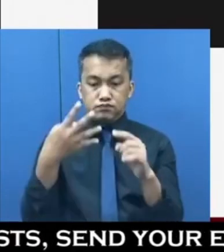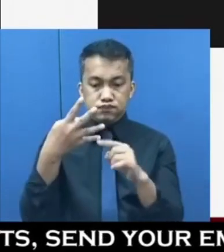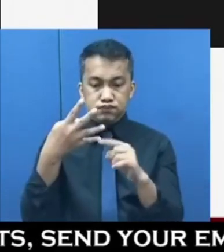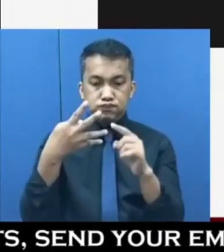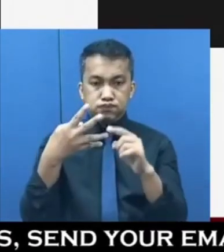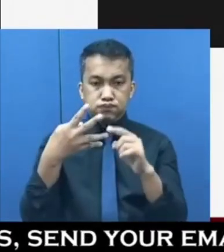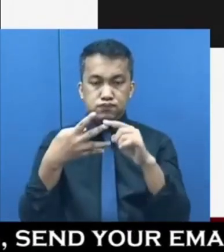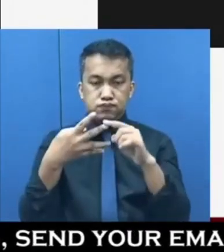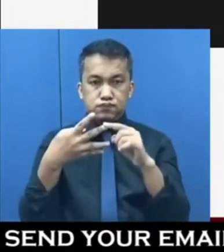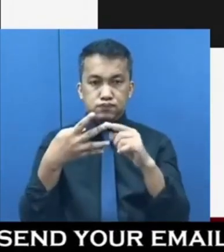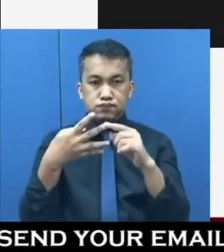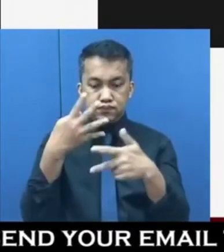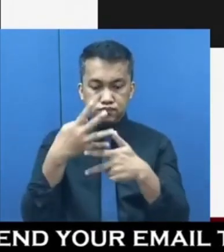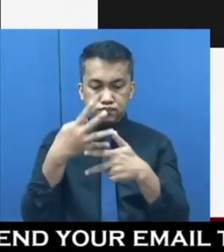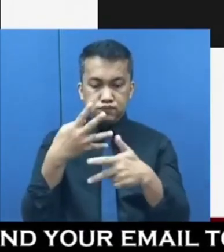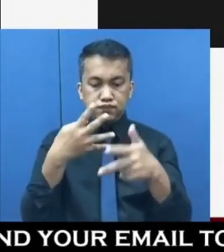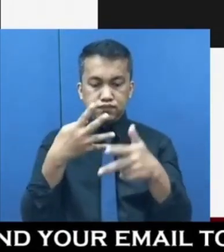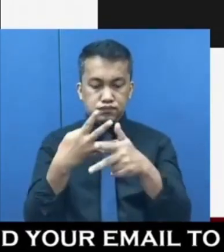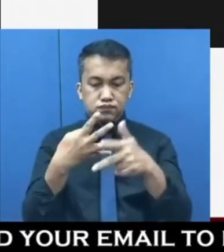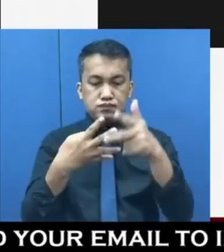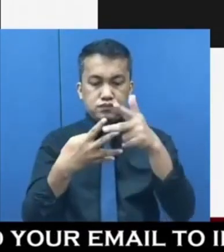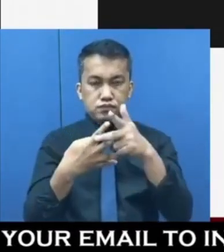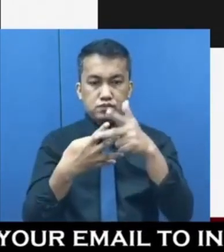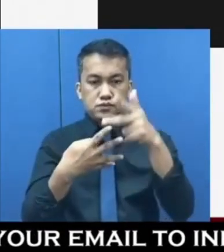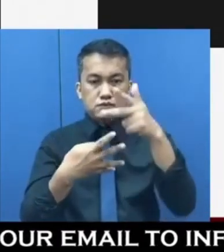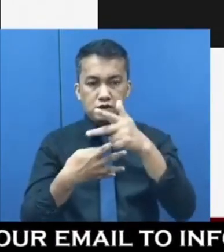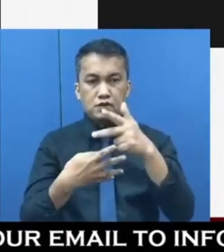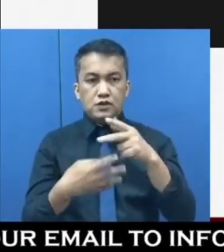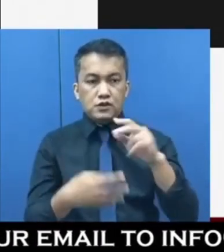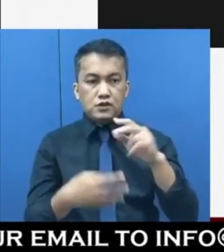and October 2021 ang malaking